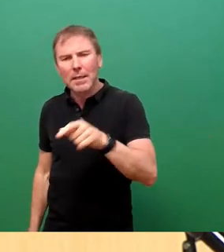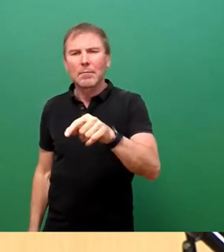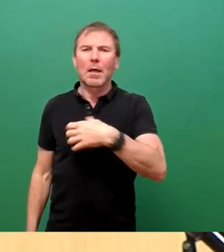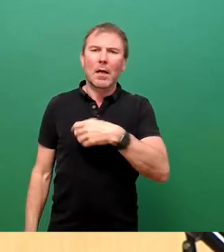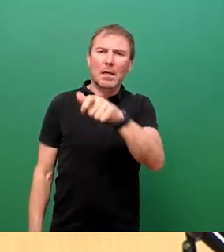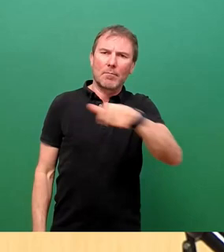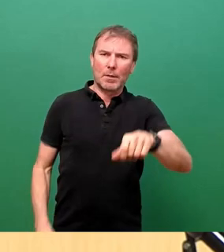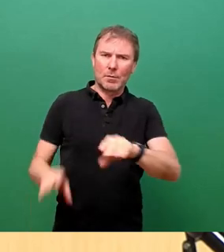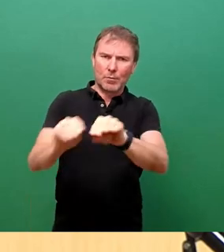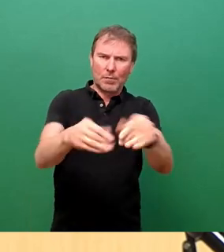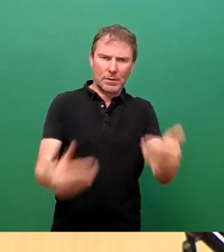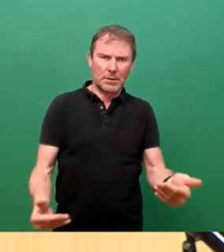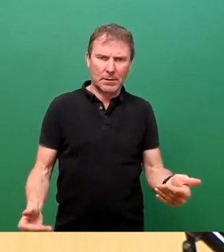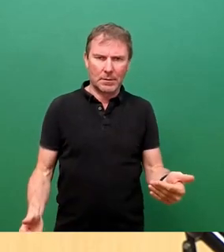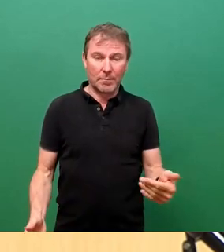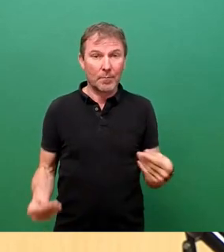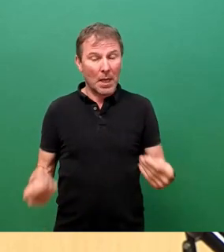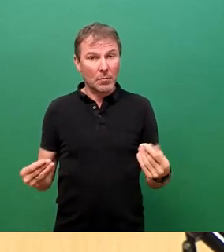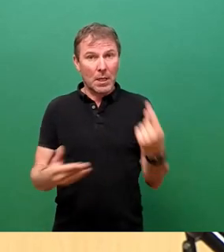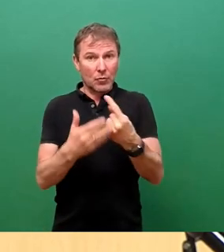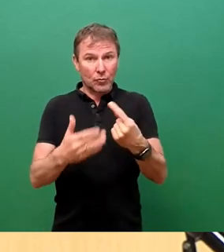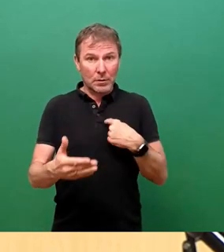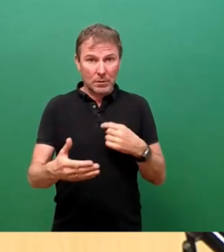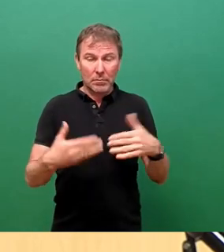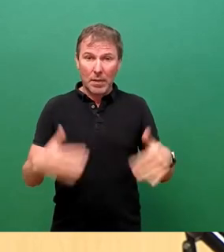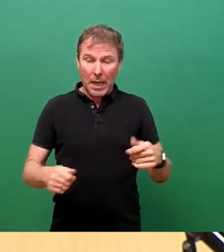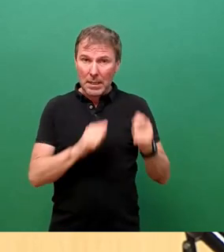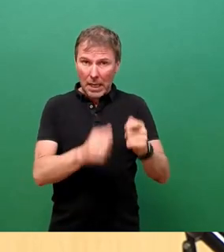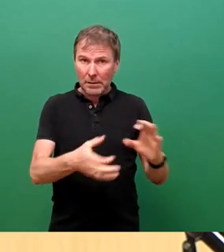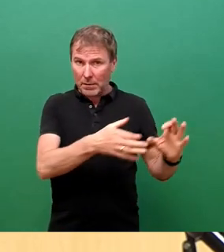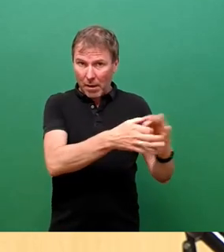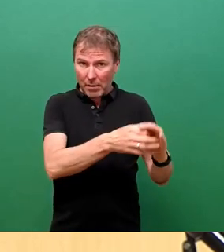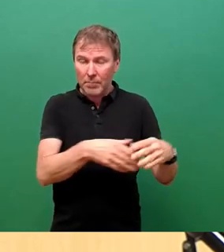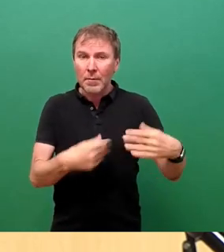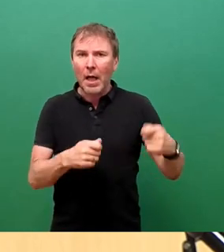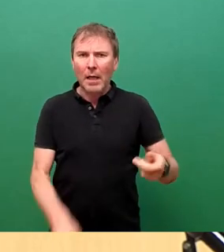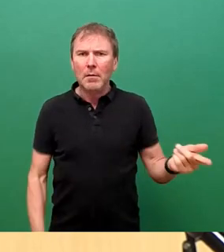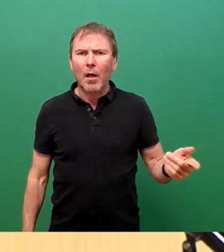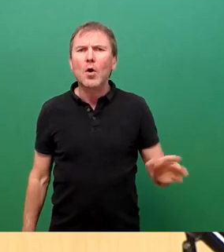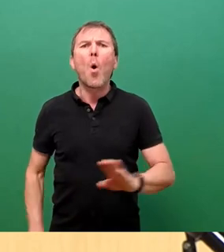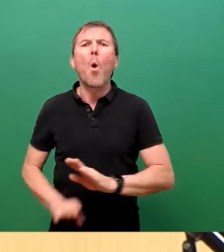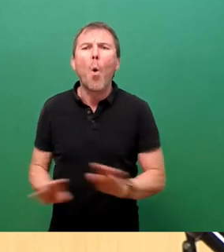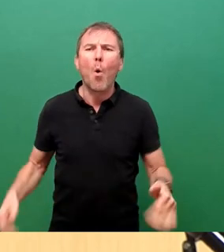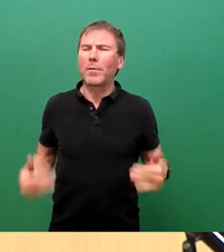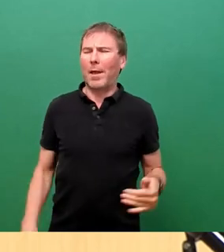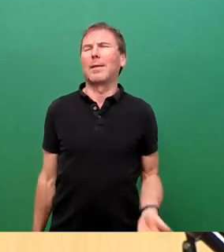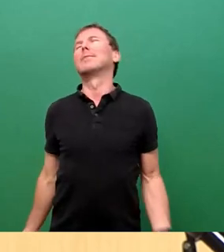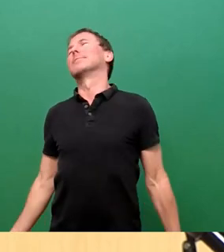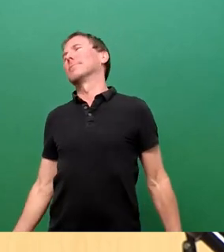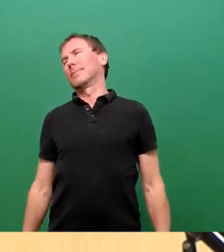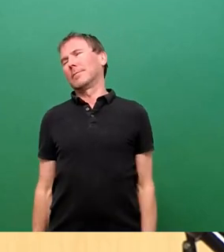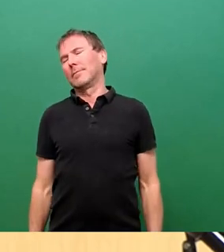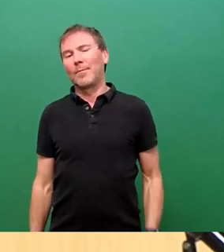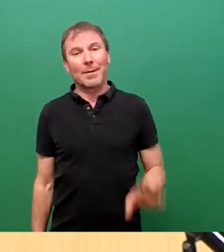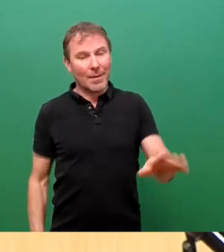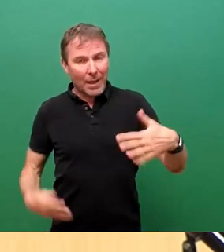Warum ist Ihr Sicht der aktuellen Stunde anschließender Eilantrag ein Eilantrag ohne Eile? Zum einen, Ihr Eilantrag